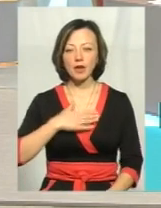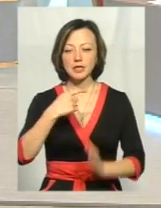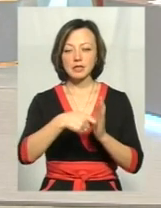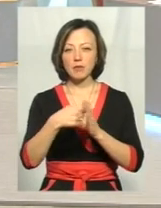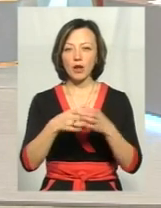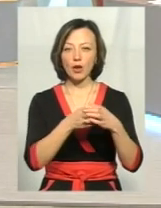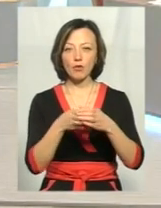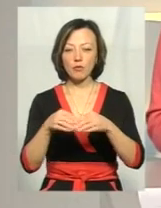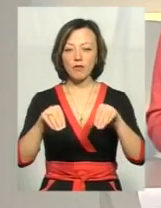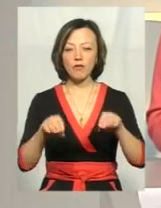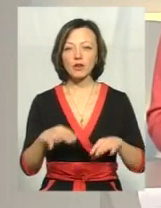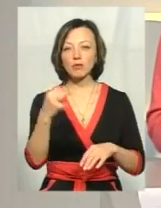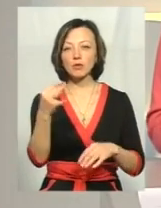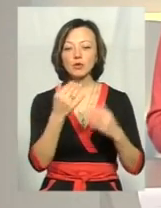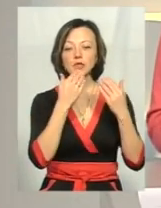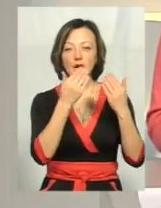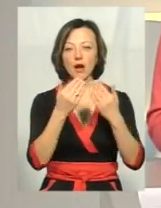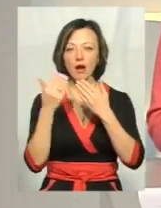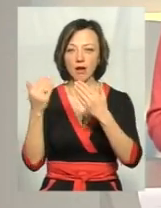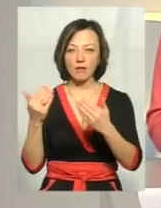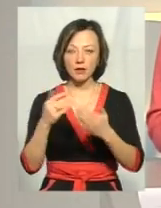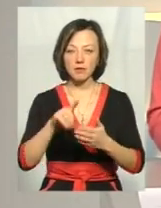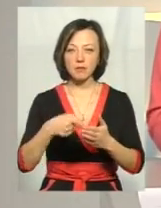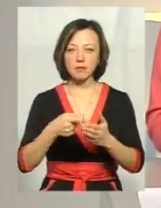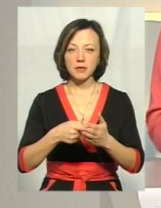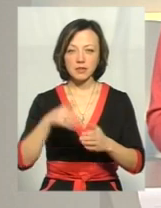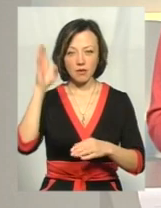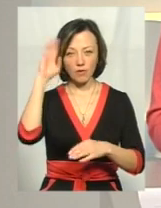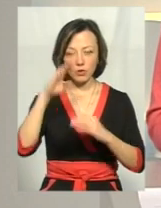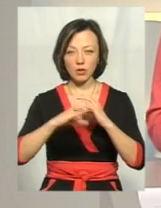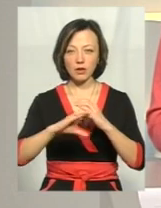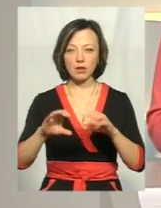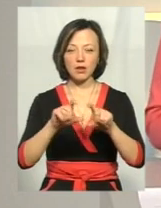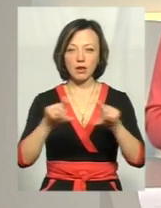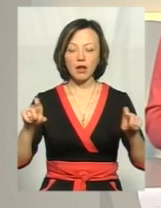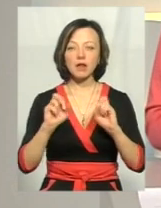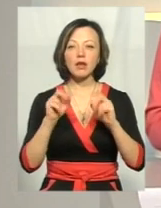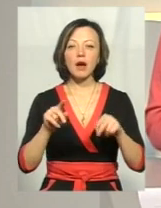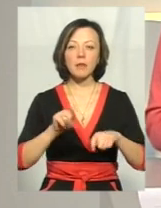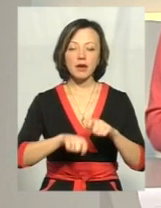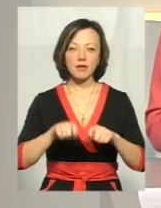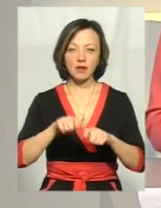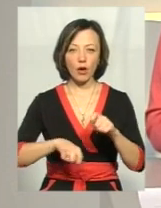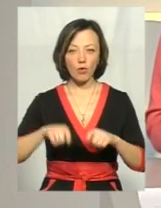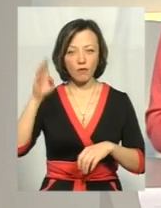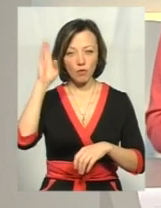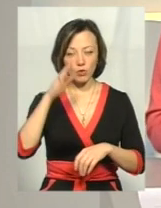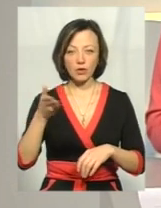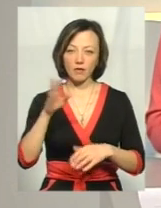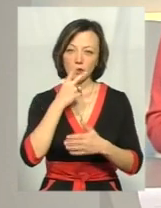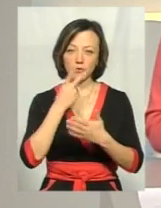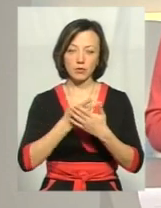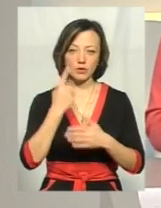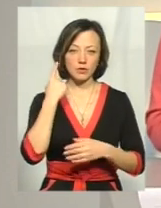також вирішила поцікавитись і в міськводоканалі, як вони перевіряють, як фахівці перевіряють воду. І давайте